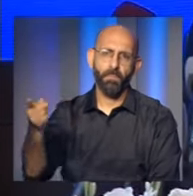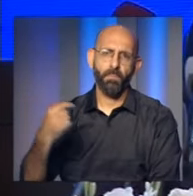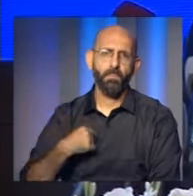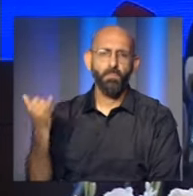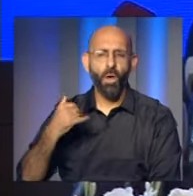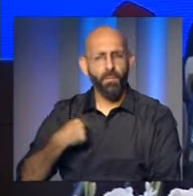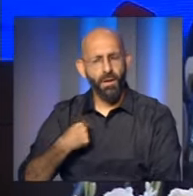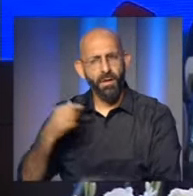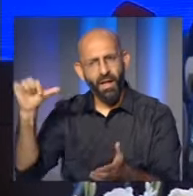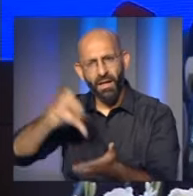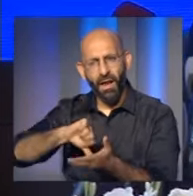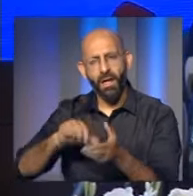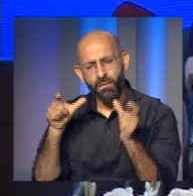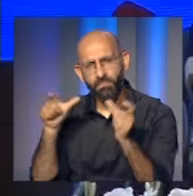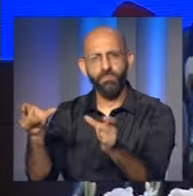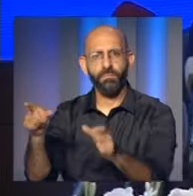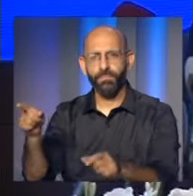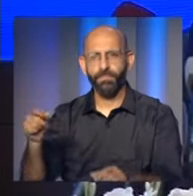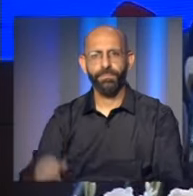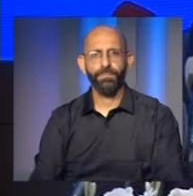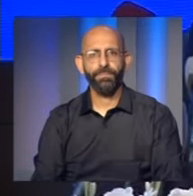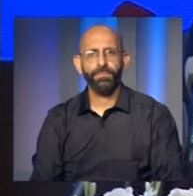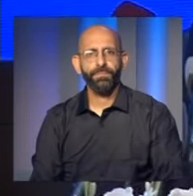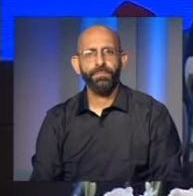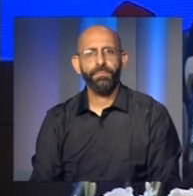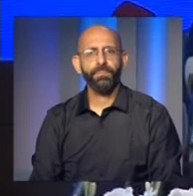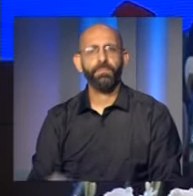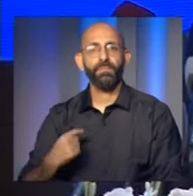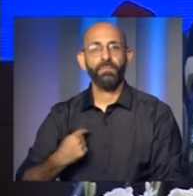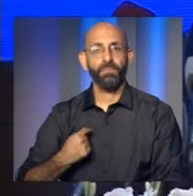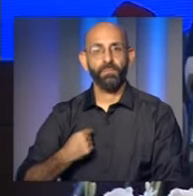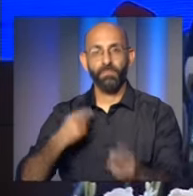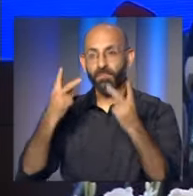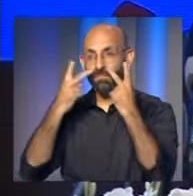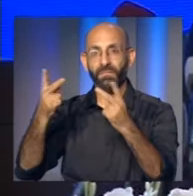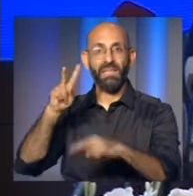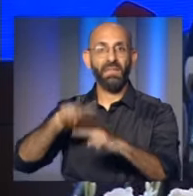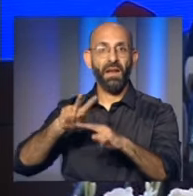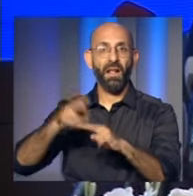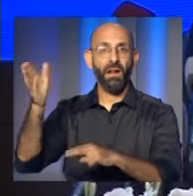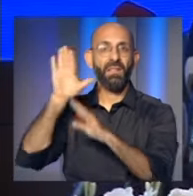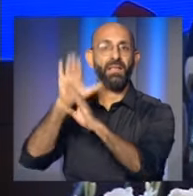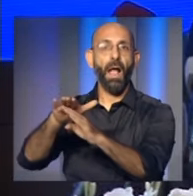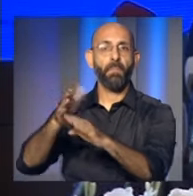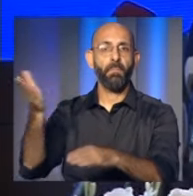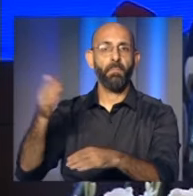النظام الإسرائيلي المجرم وإذا كانت لدى الكيان الإسرائيلي